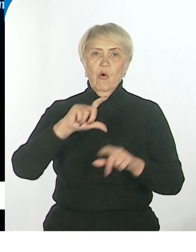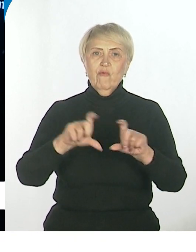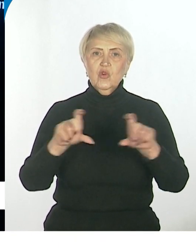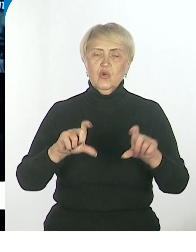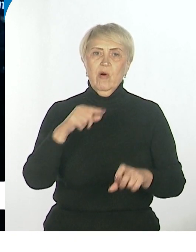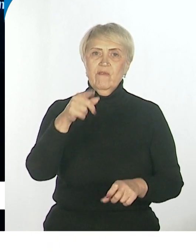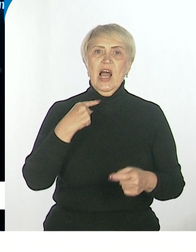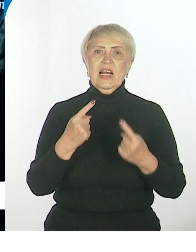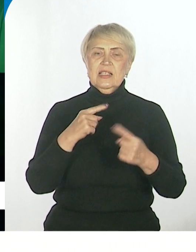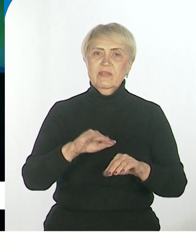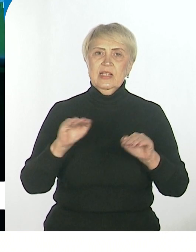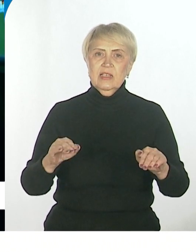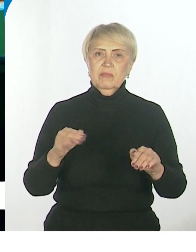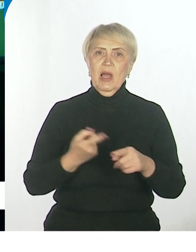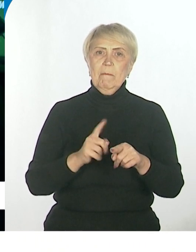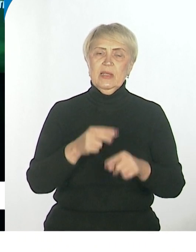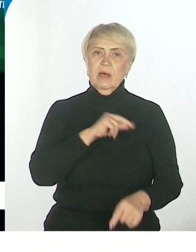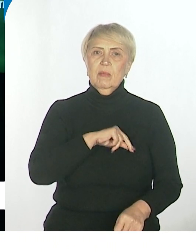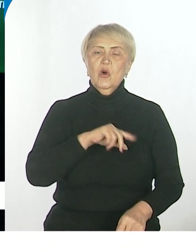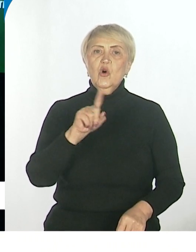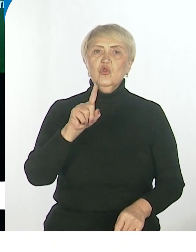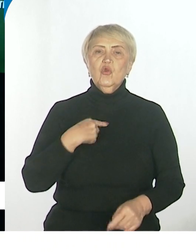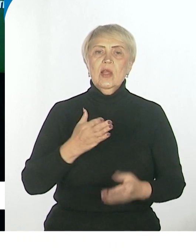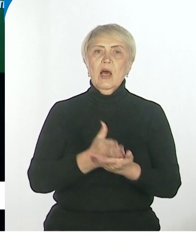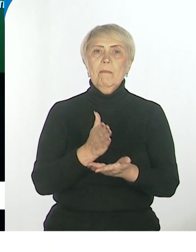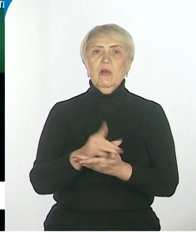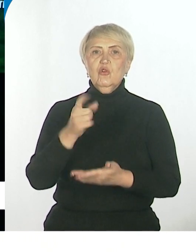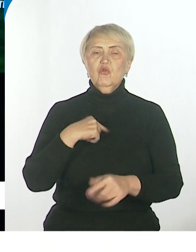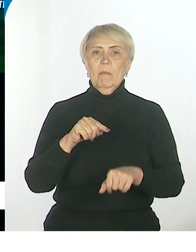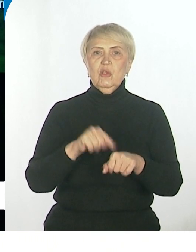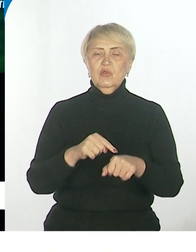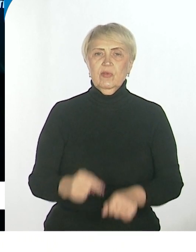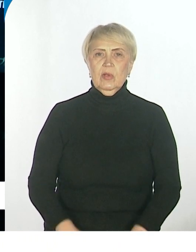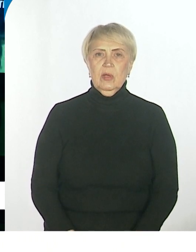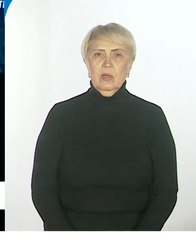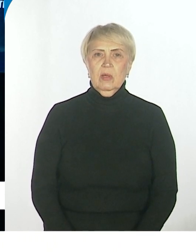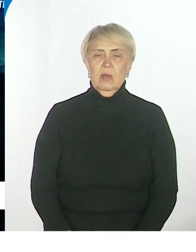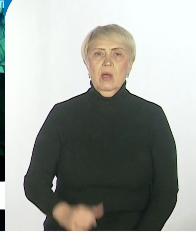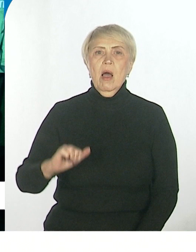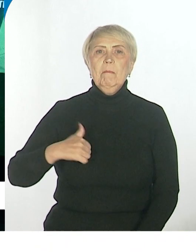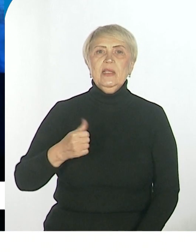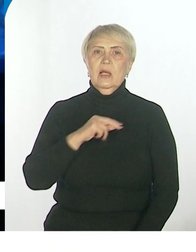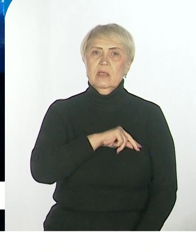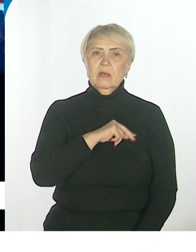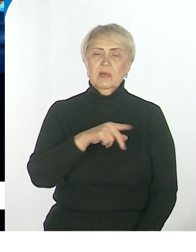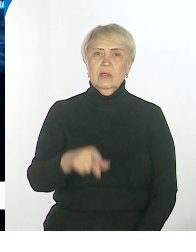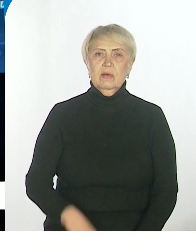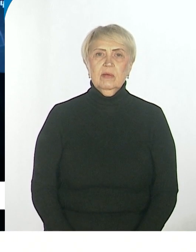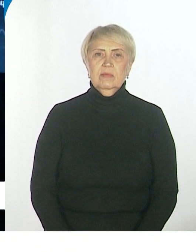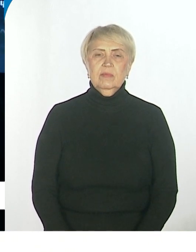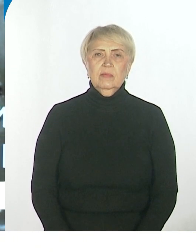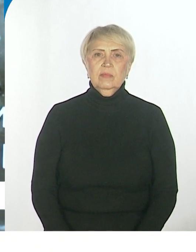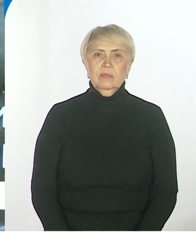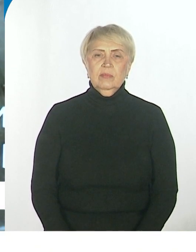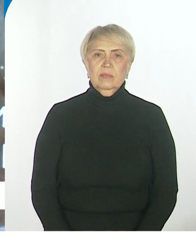об этой работе, на что направлено, что увидели, что почувствовали там? Ну, патриотическая работа, тем более